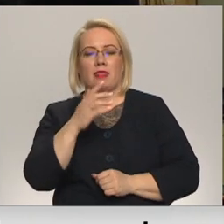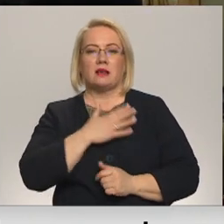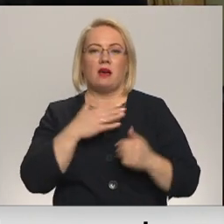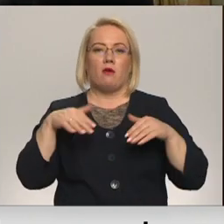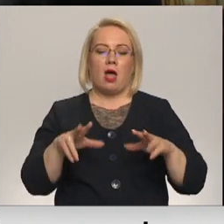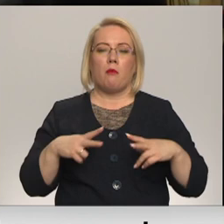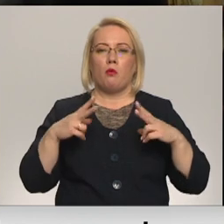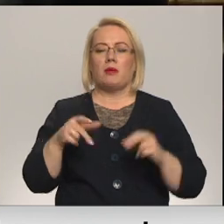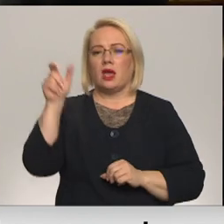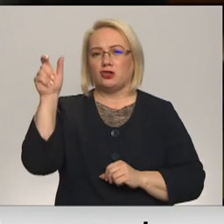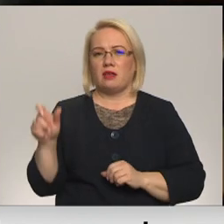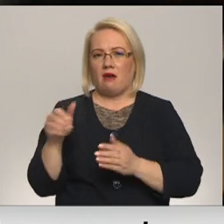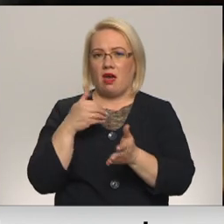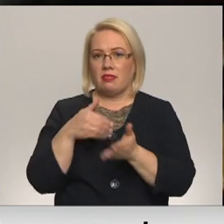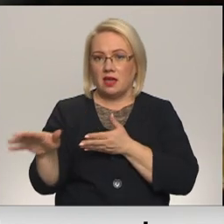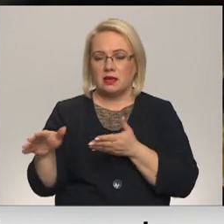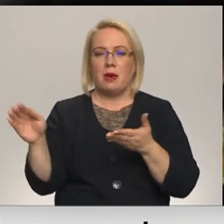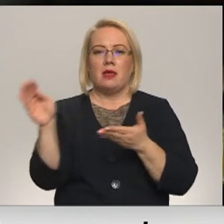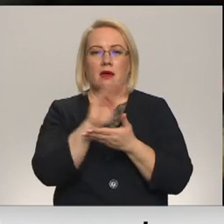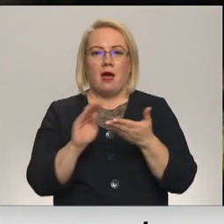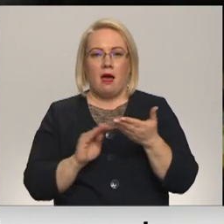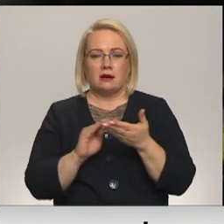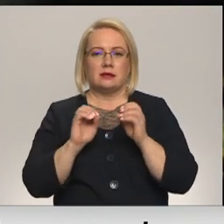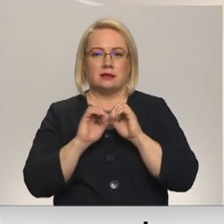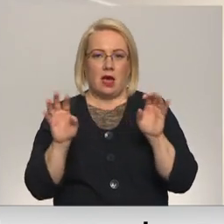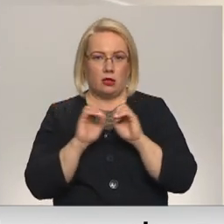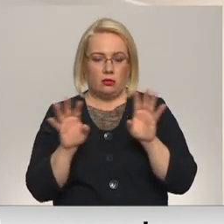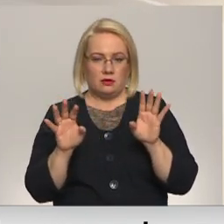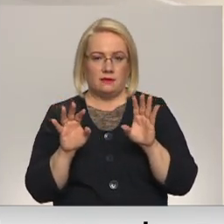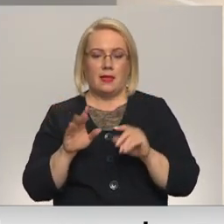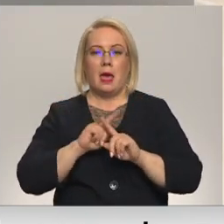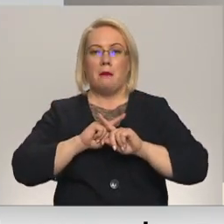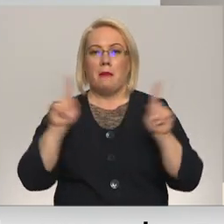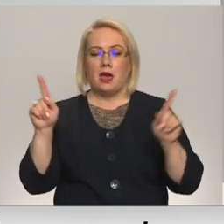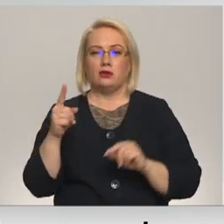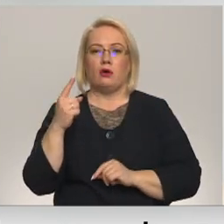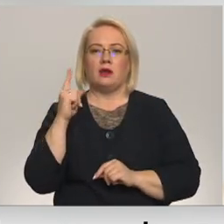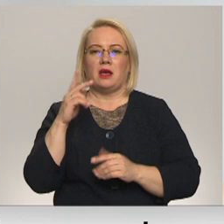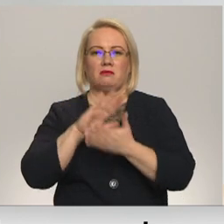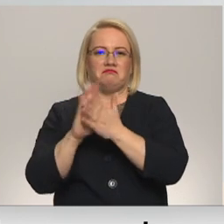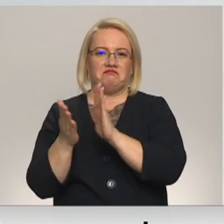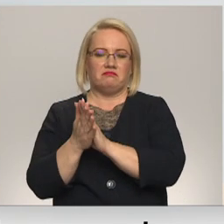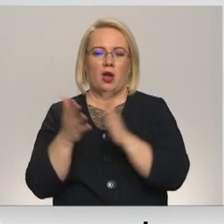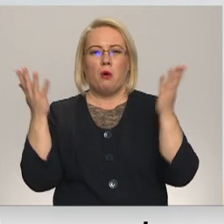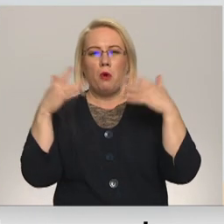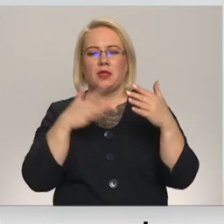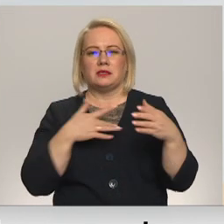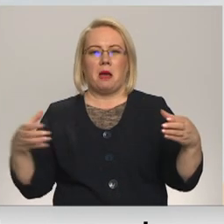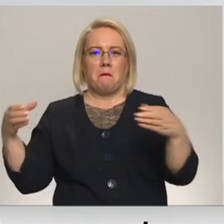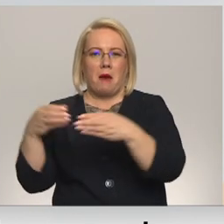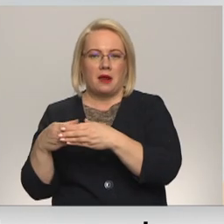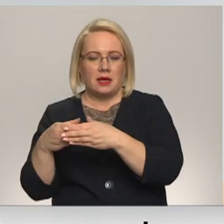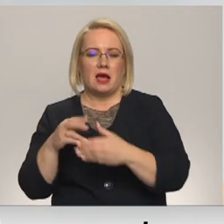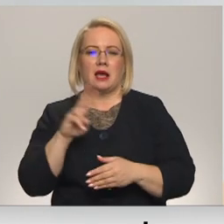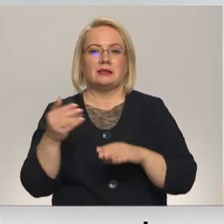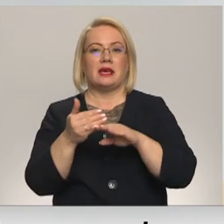priekšsēdējs attiecās, bet rakstiskā komentārā skaidro. Pēkšņi uz vienu roku metušies politiskie spēki, kas